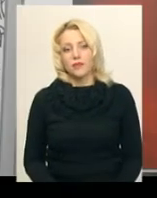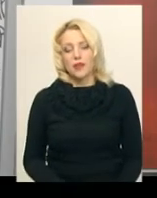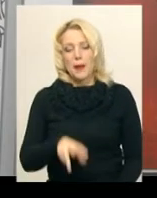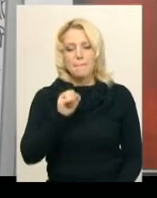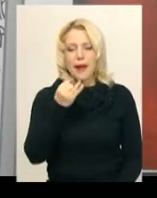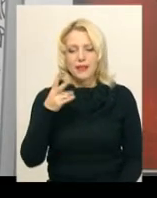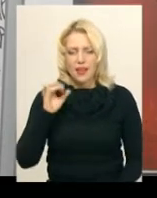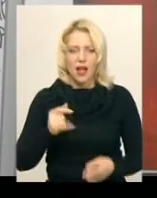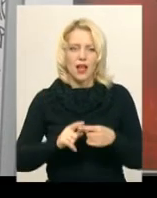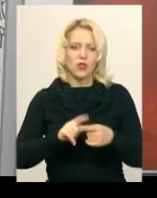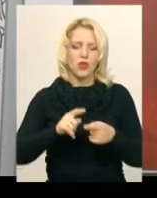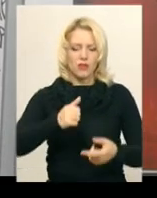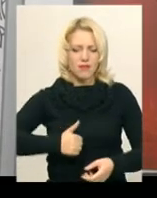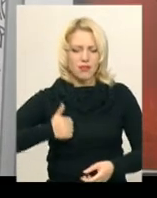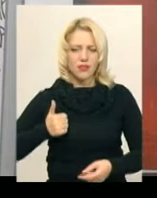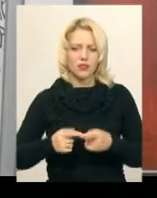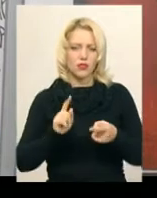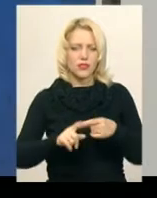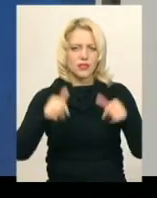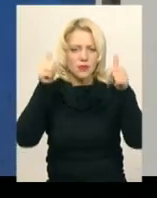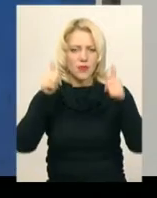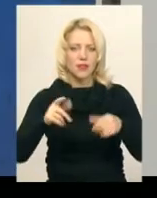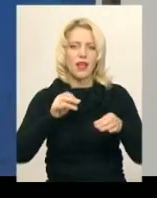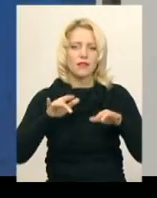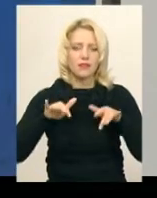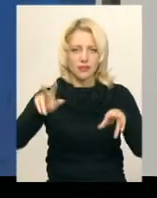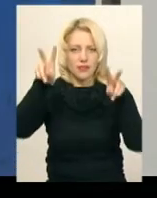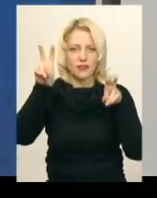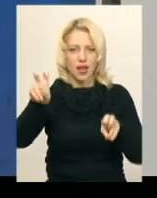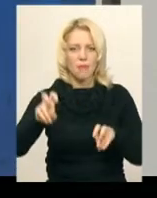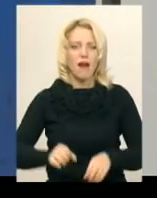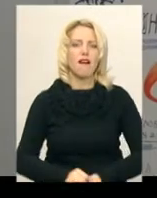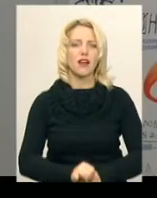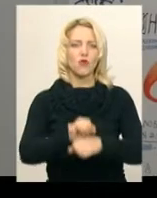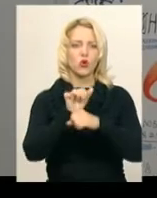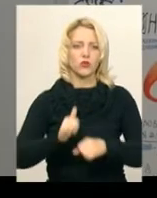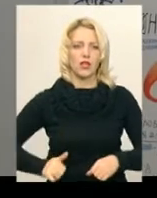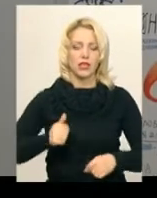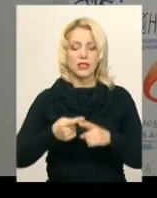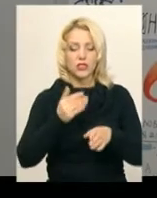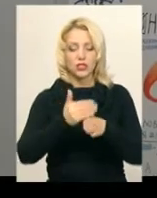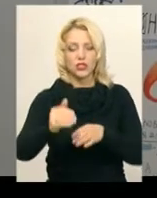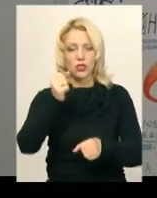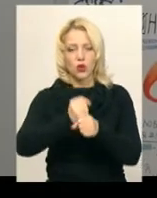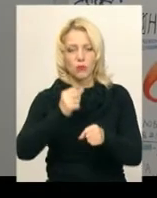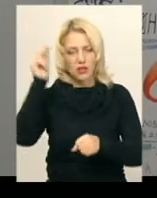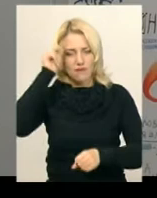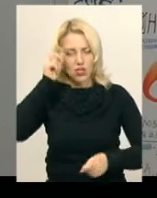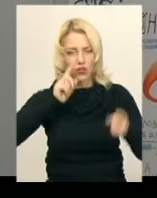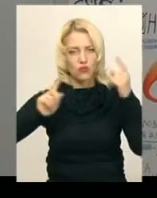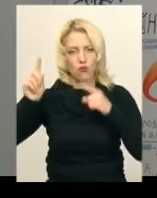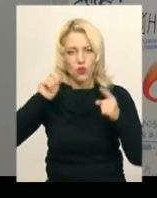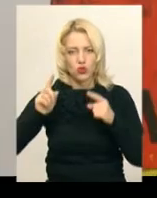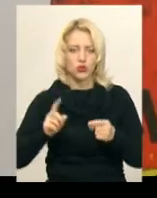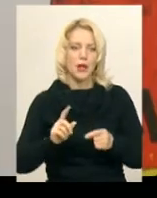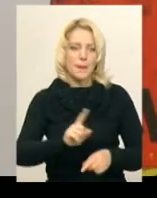апостоли гідності, календарі та плакати на тему події Революції Гідності. Це частина студентських робіт навчально-творчої майстерні графічного дизайну